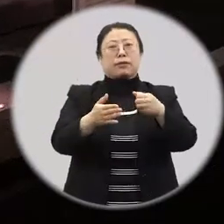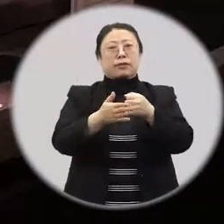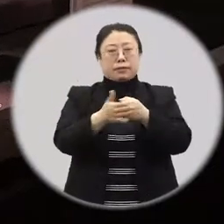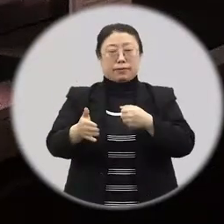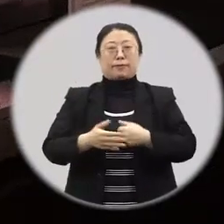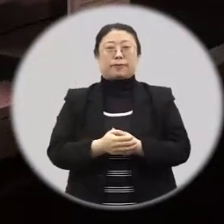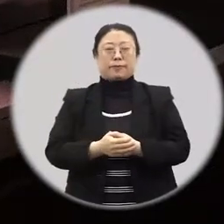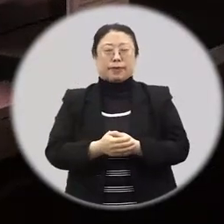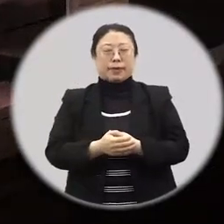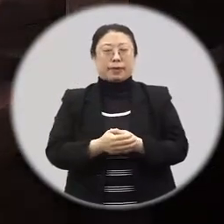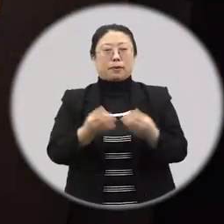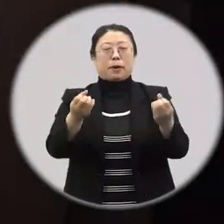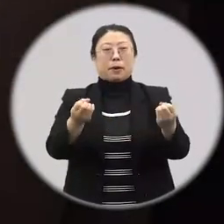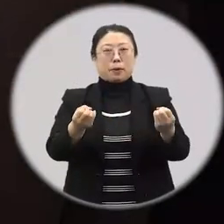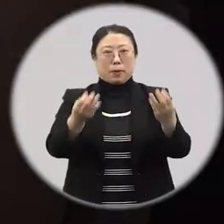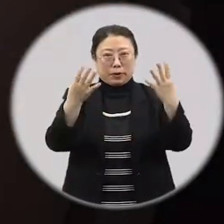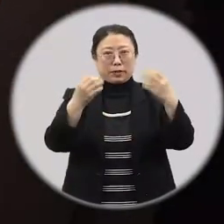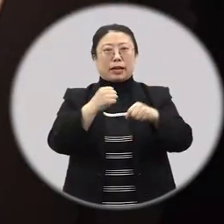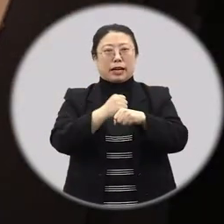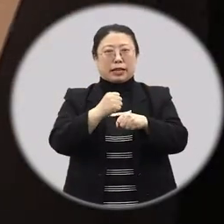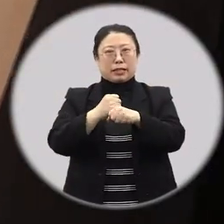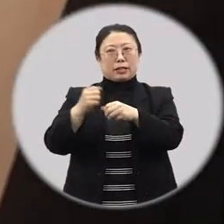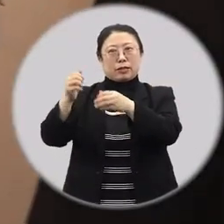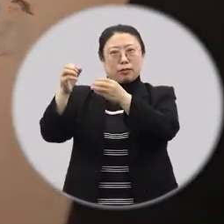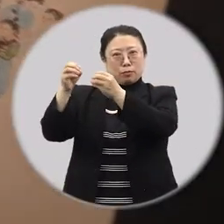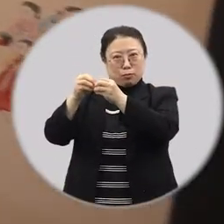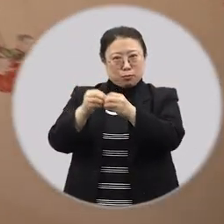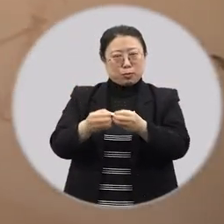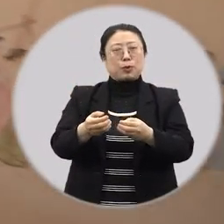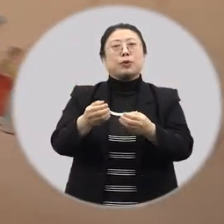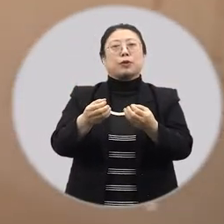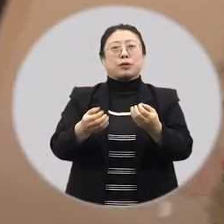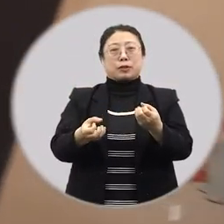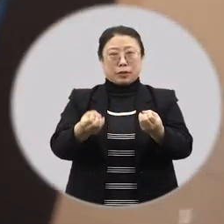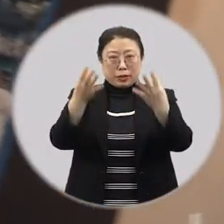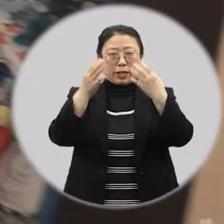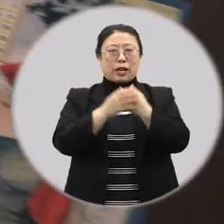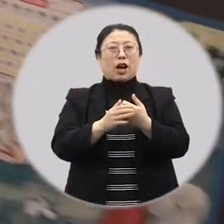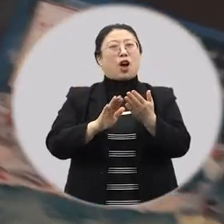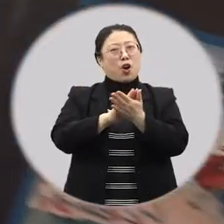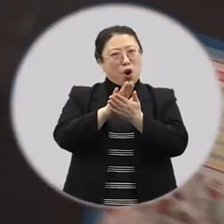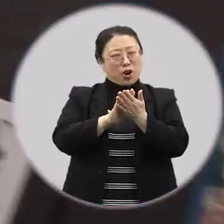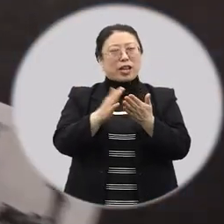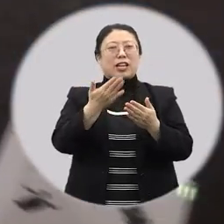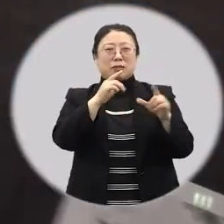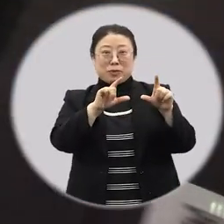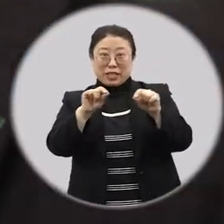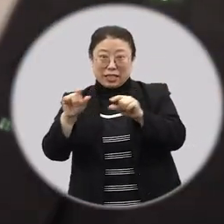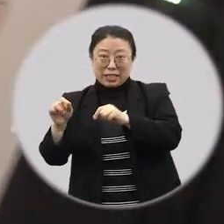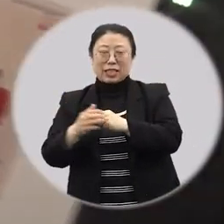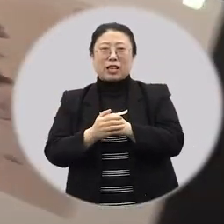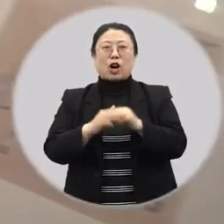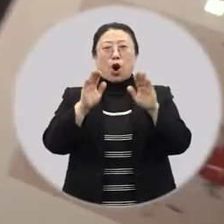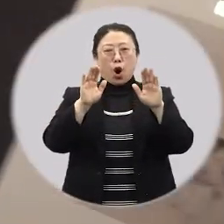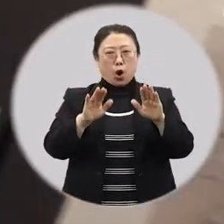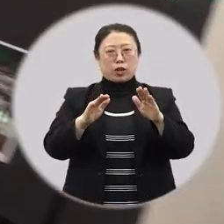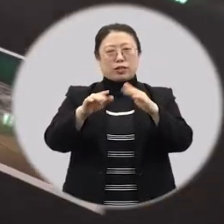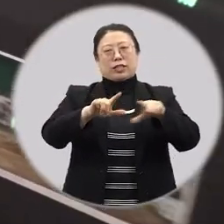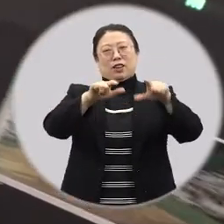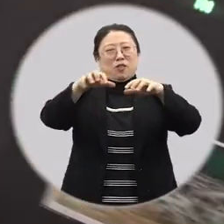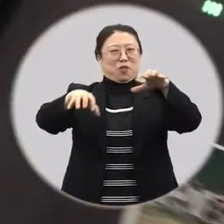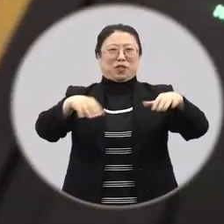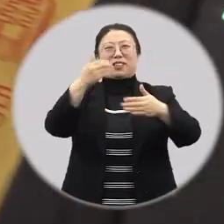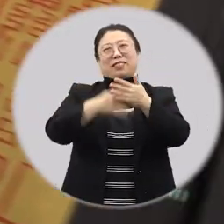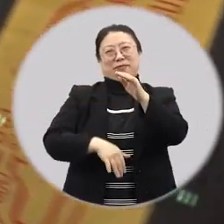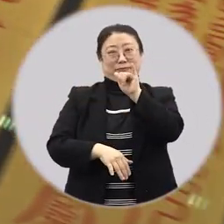오는 거니까 명절을 지내는 새시풍속이나 명절 음식 그리고 놀이 등은 오늘날 우리의 생활